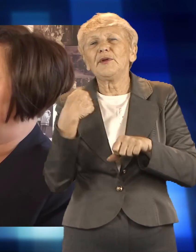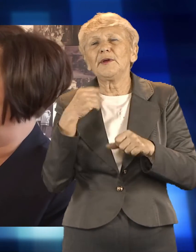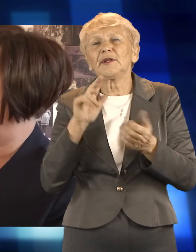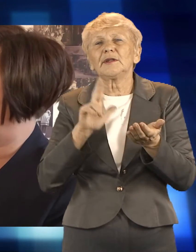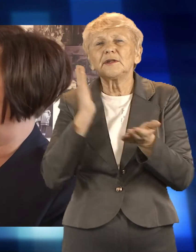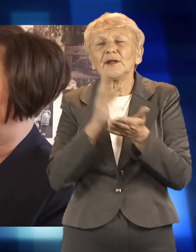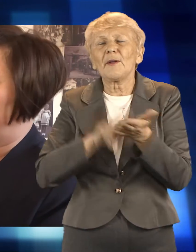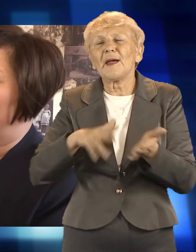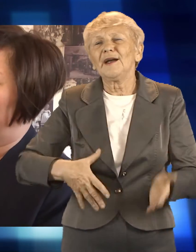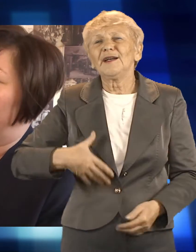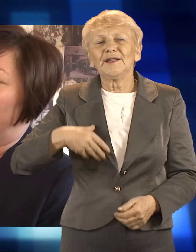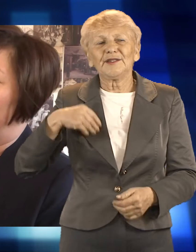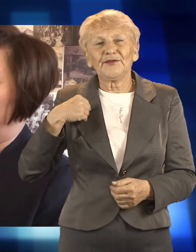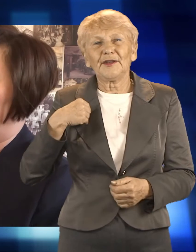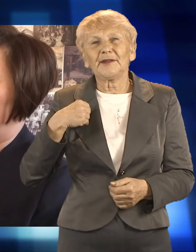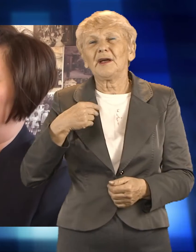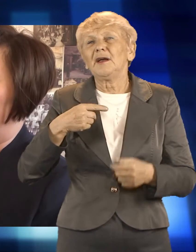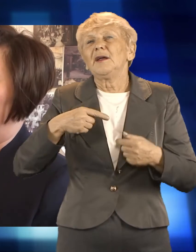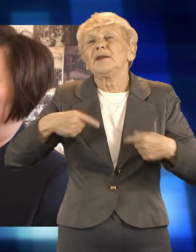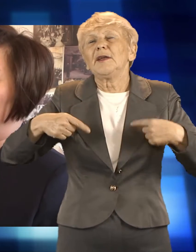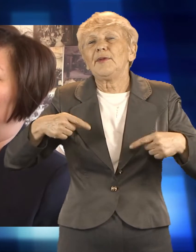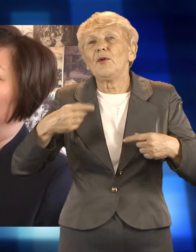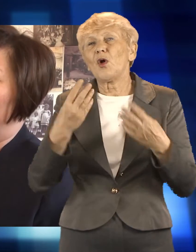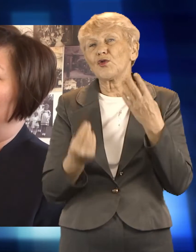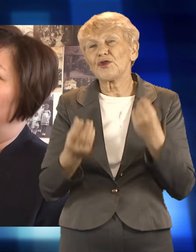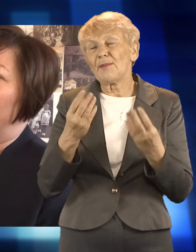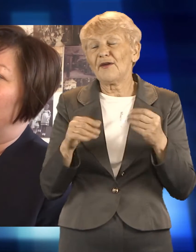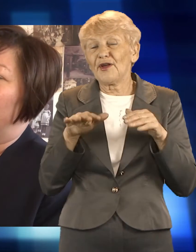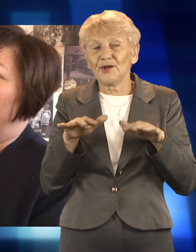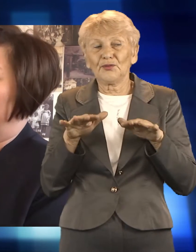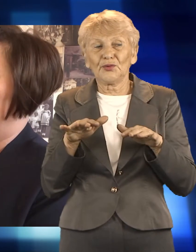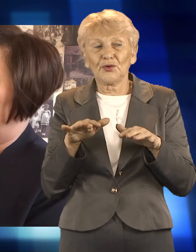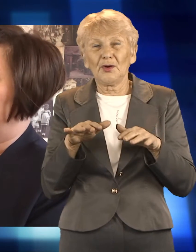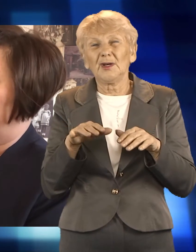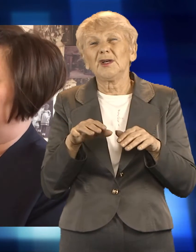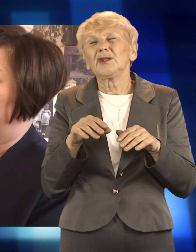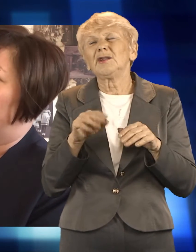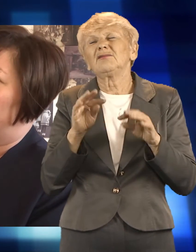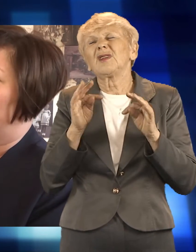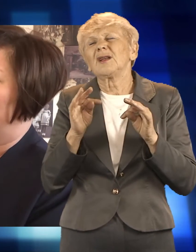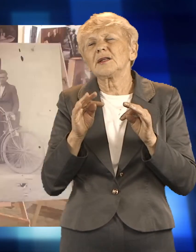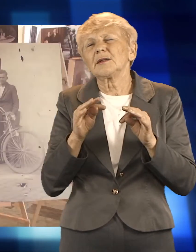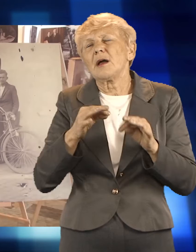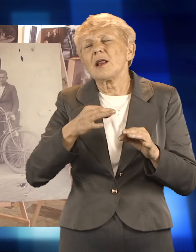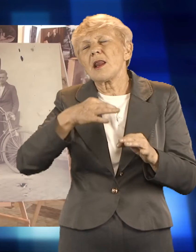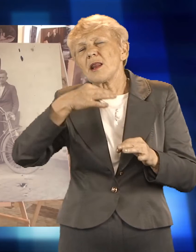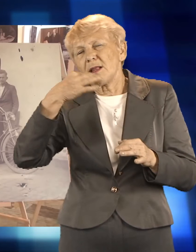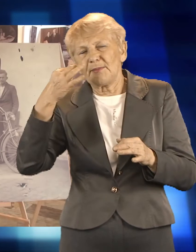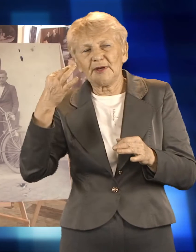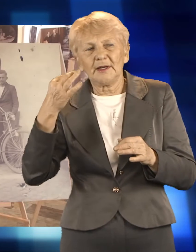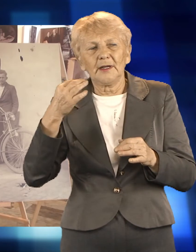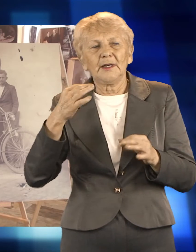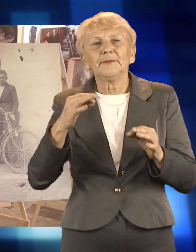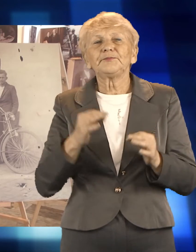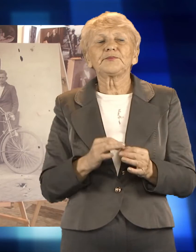które nie miały tylu zabawek jak dzisiaj. No zdecydowanie ten świat poszedł do przodu. Dzisiaj o godzinie